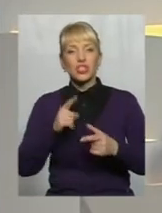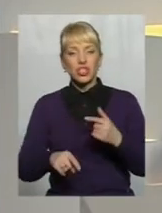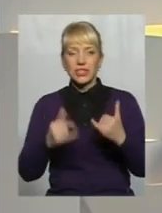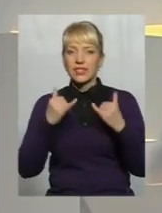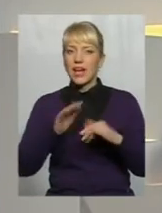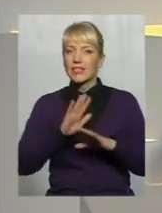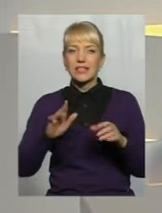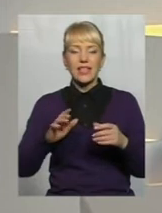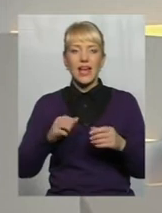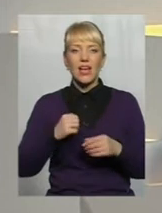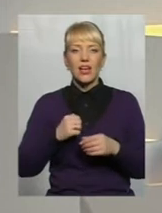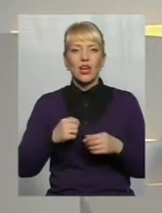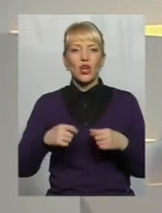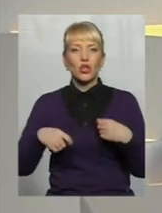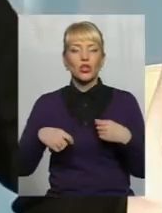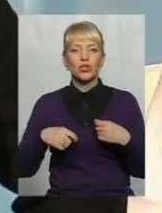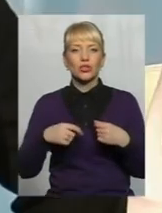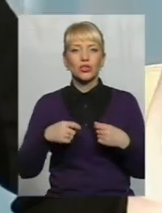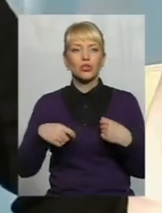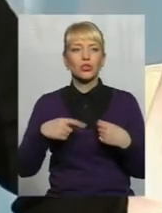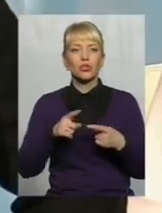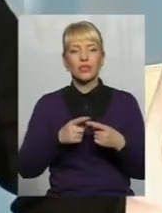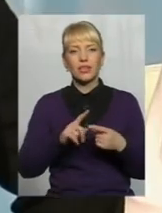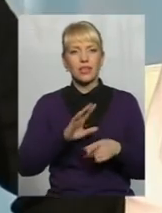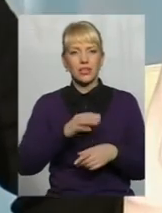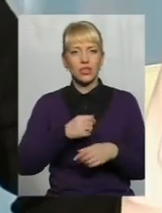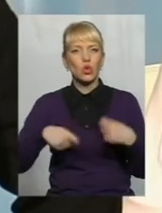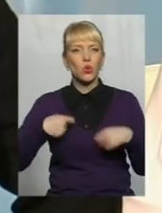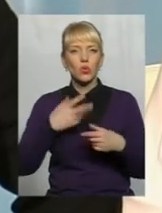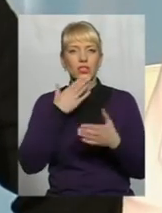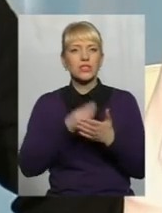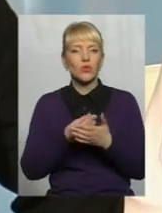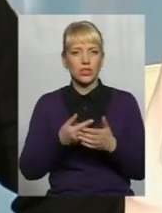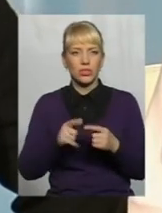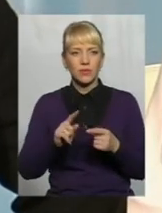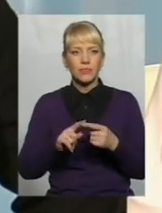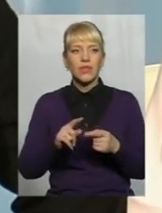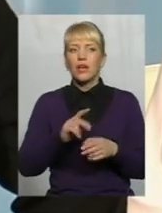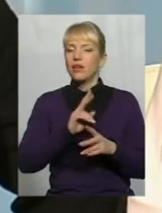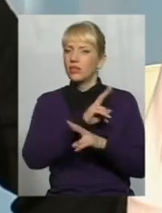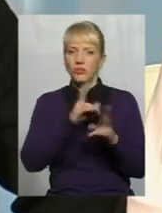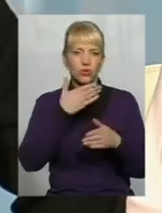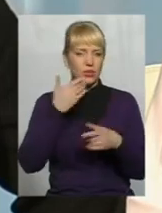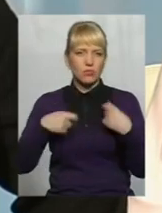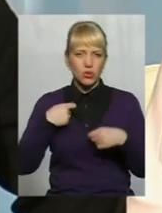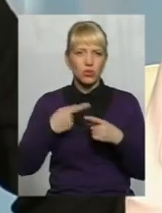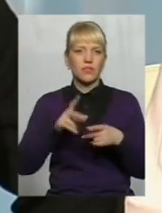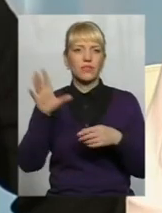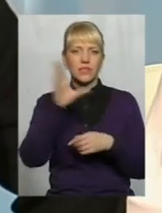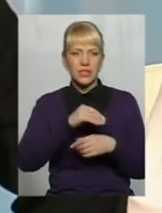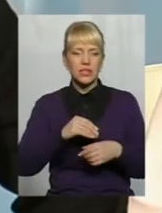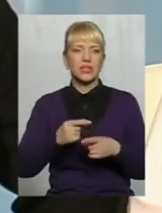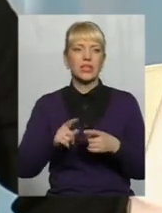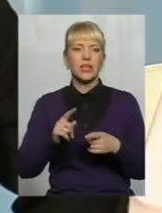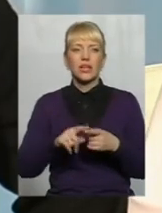шкодують про ті процеси, які були? Ніхто не шкодує, у нас в нашій делегації не голови, а там заступники голів, фінансисти, які